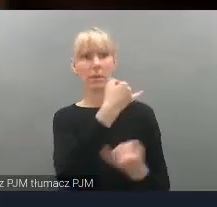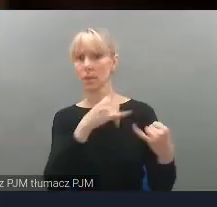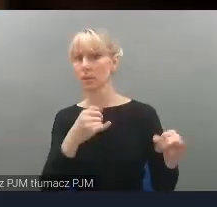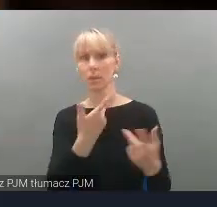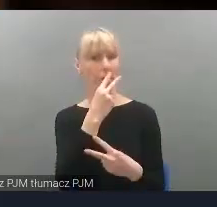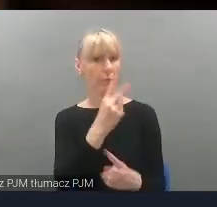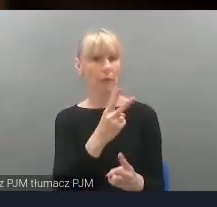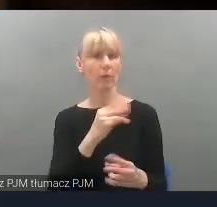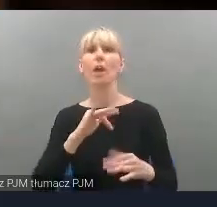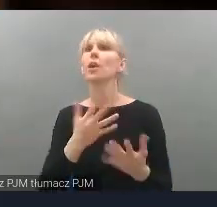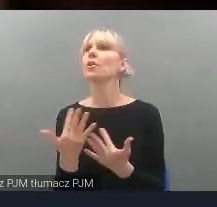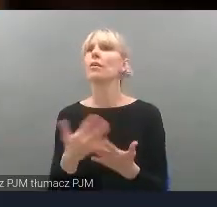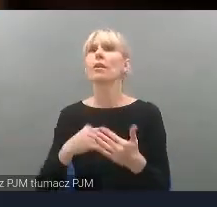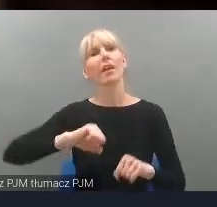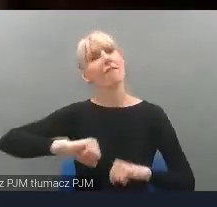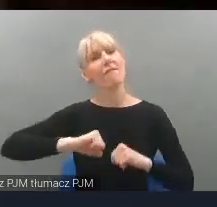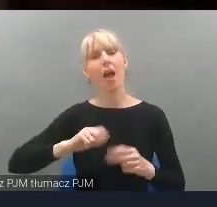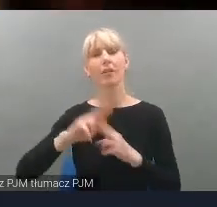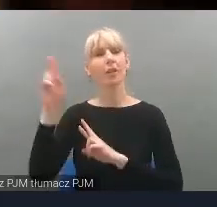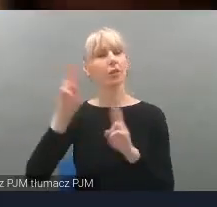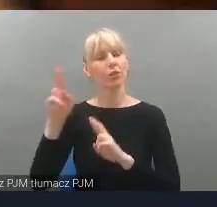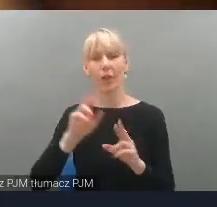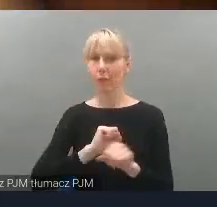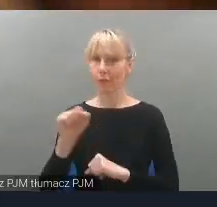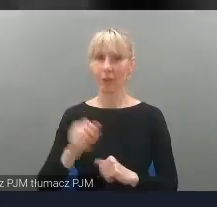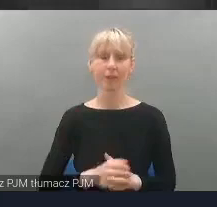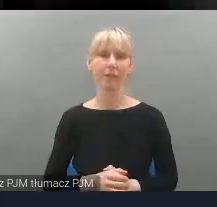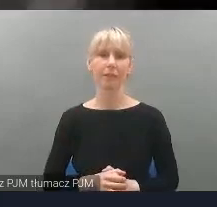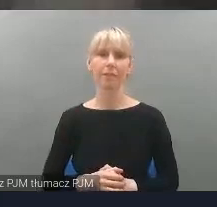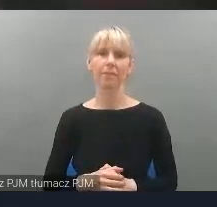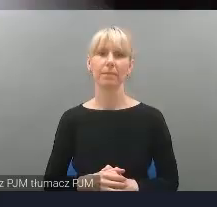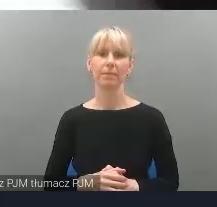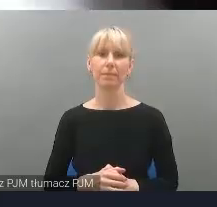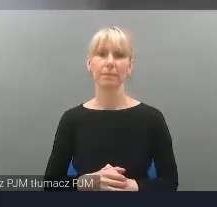Właśnie na takim instrumencie, jaki sobie w głowie utworzyłam.